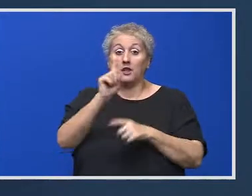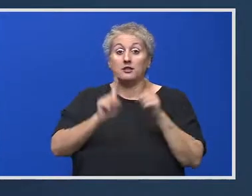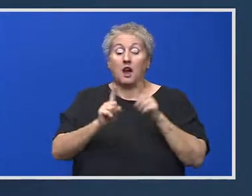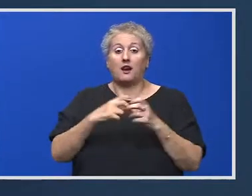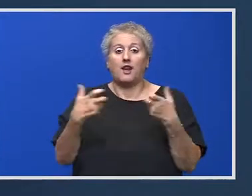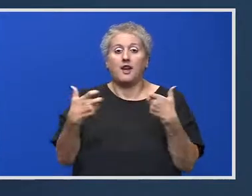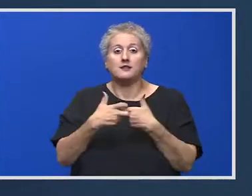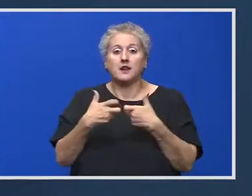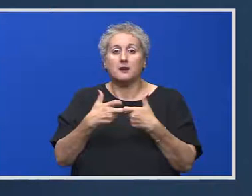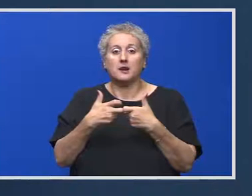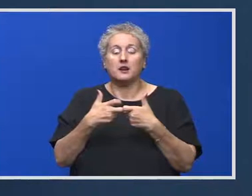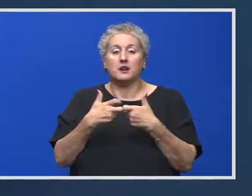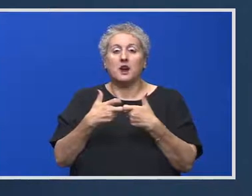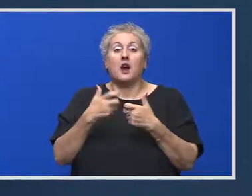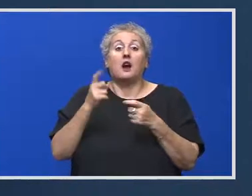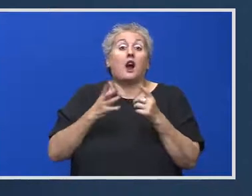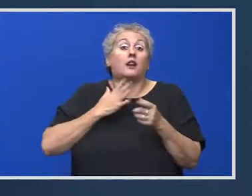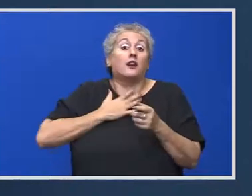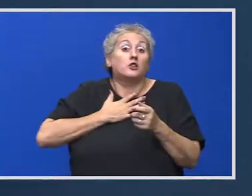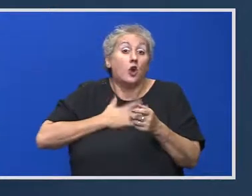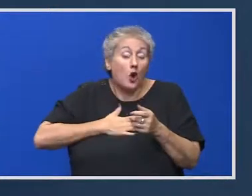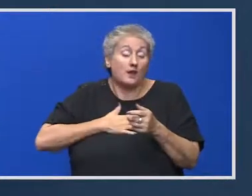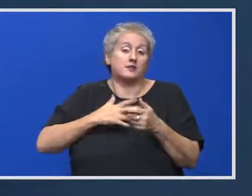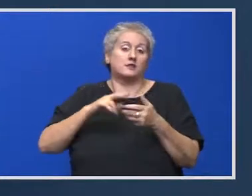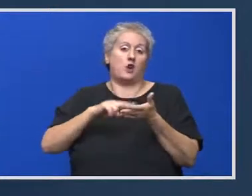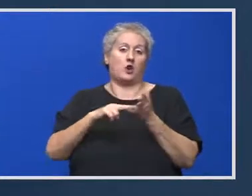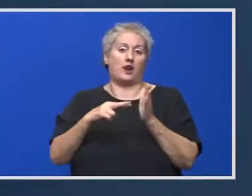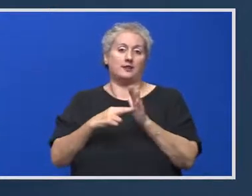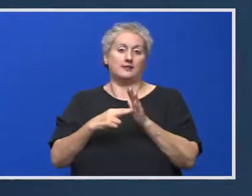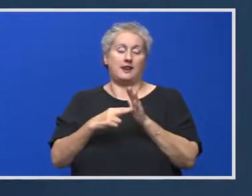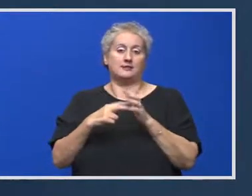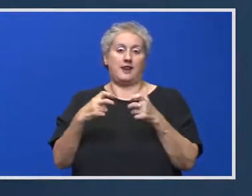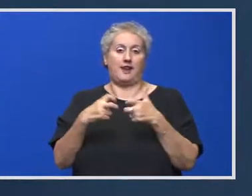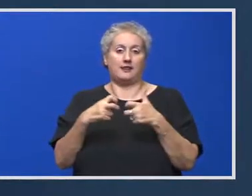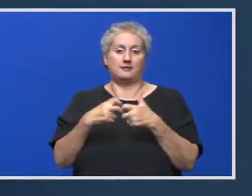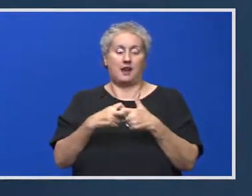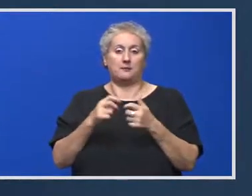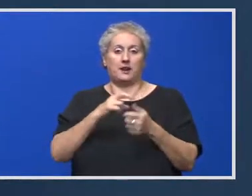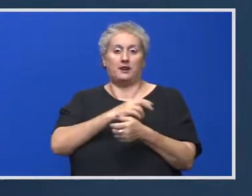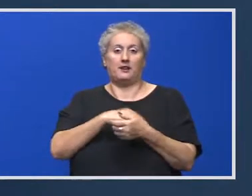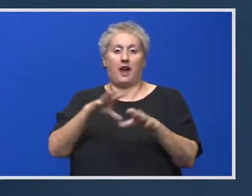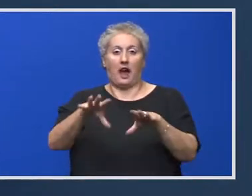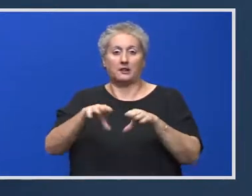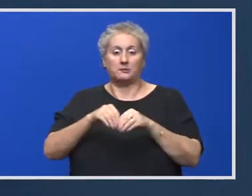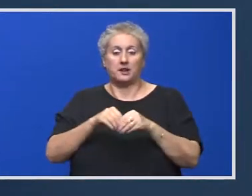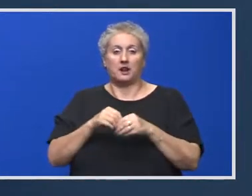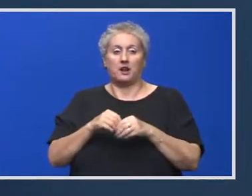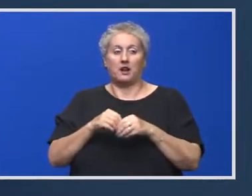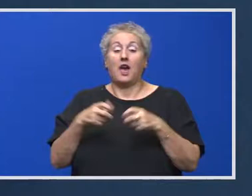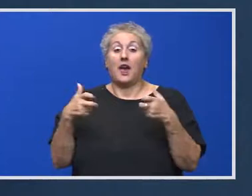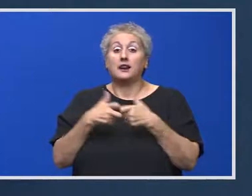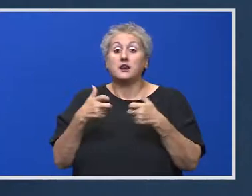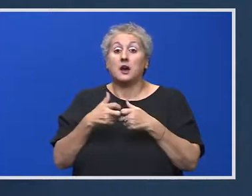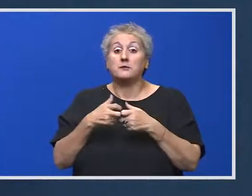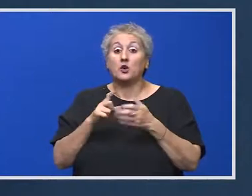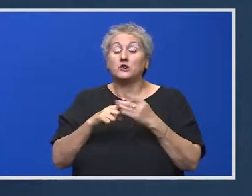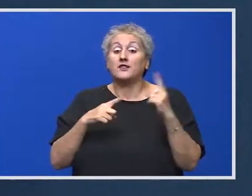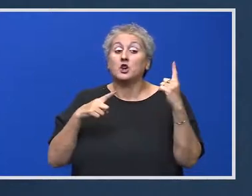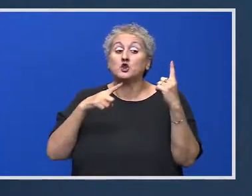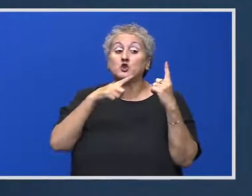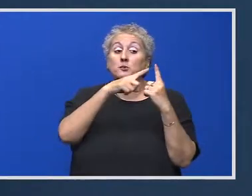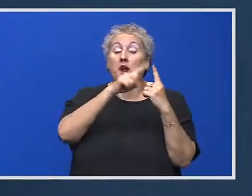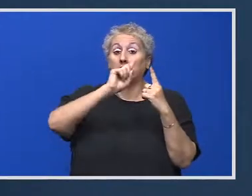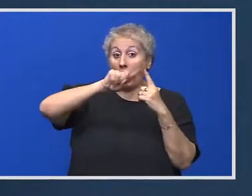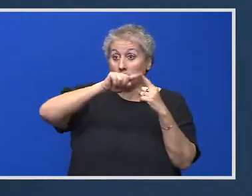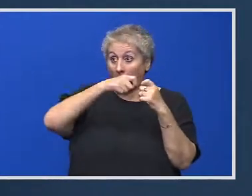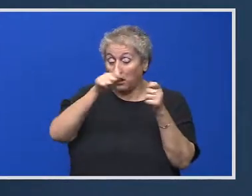examenul... toate liceele care doresc să organizeze concurs propriu de admitere. Examenul va fi unul unic, va fi un subiect unic sau va